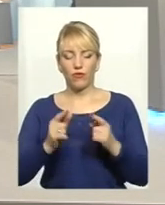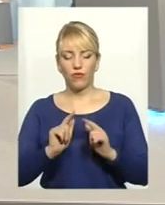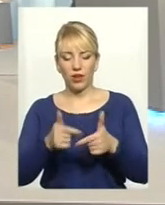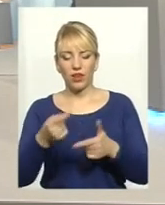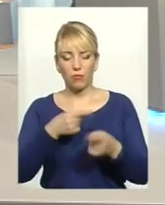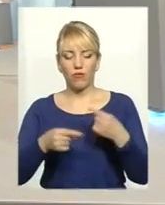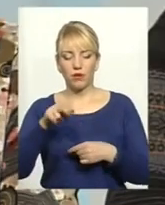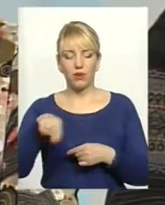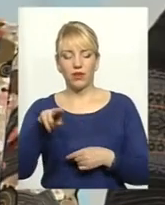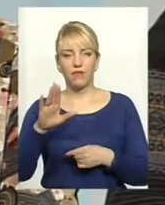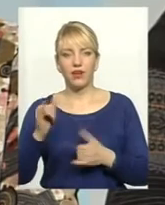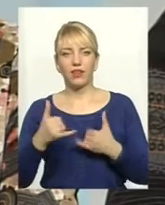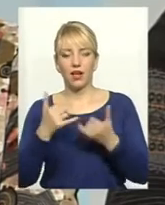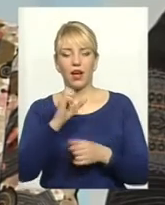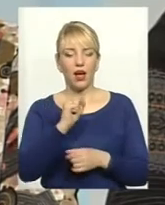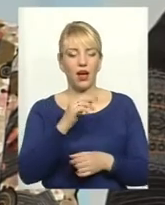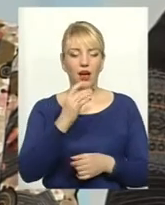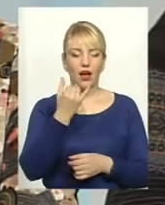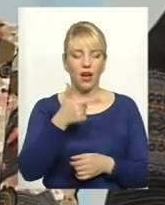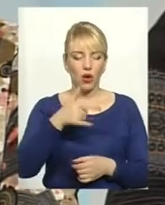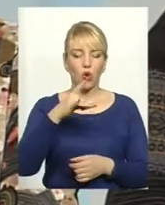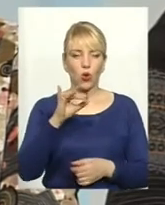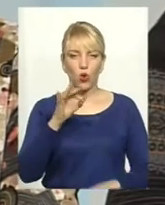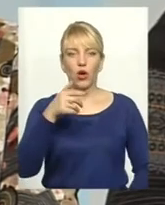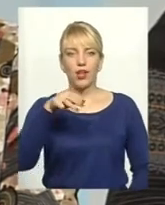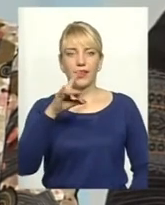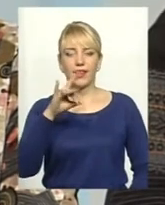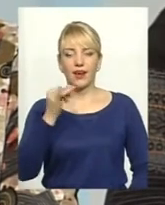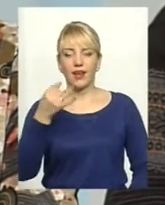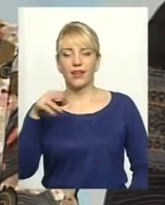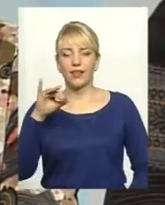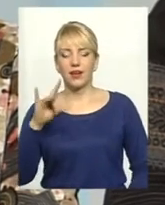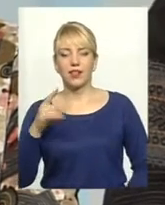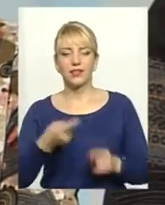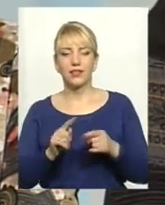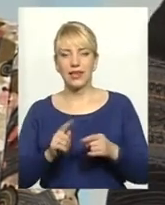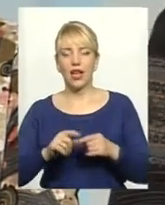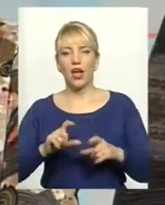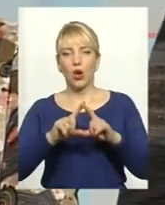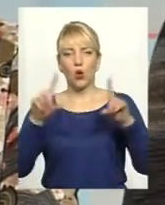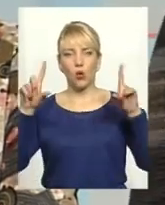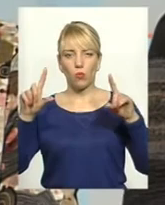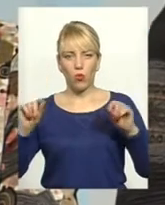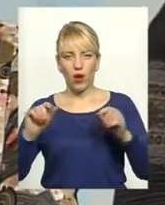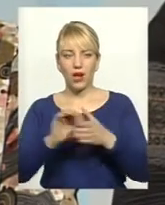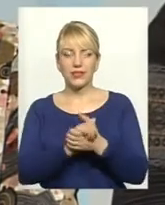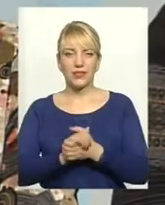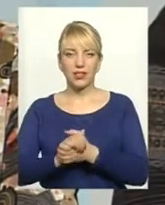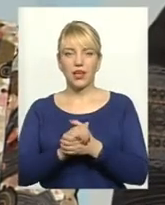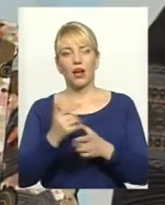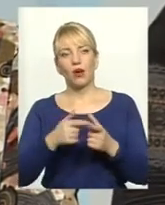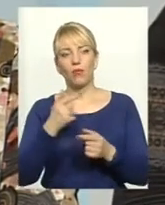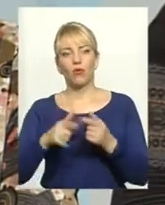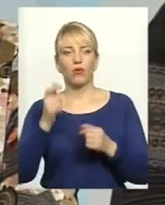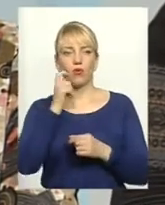для агротрейдерів. Агротрейдерами хто в нас є? Це або транснаціональні компанії, корпорації, або українські